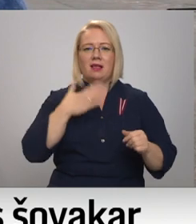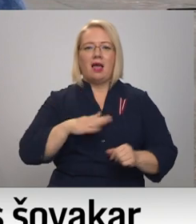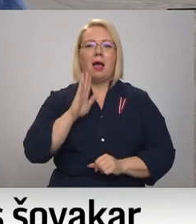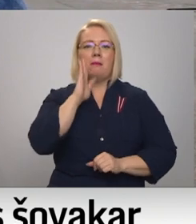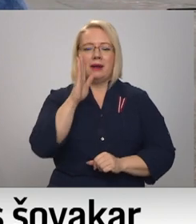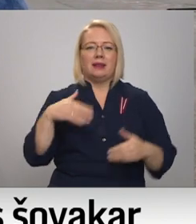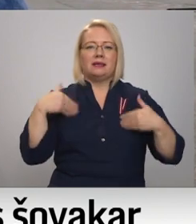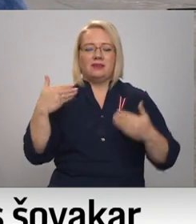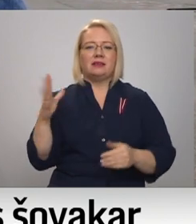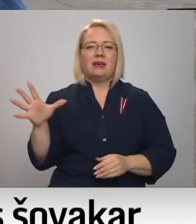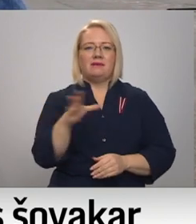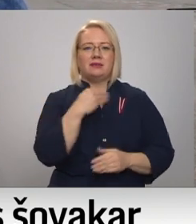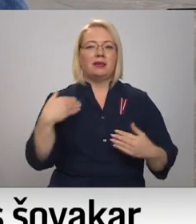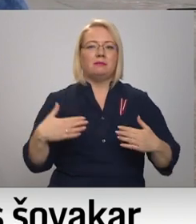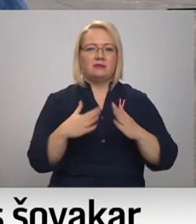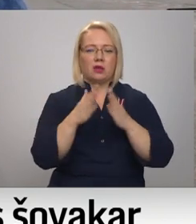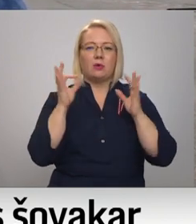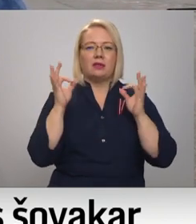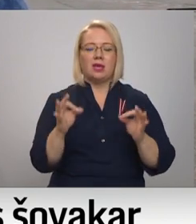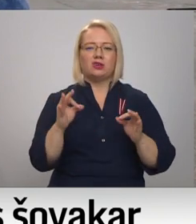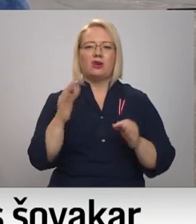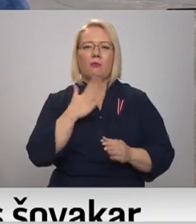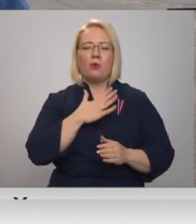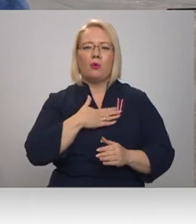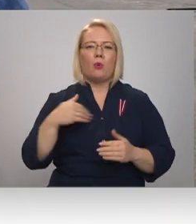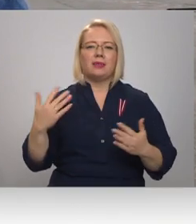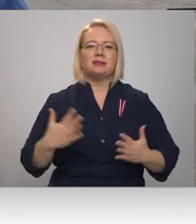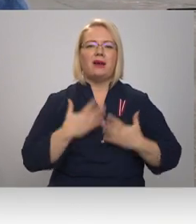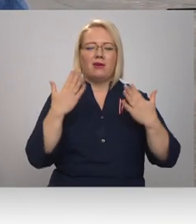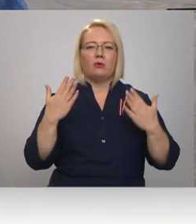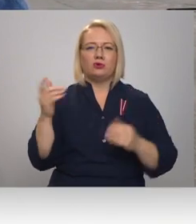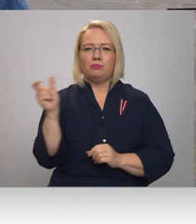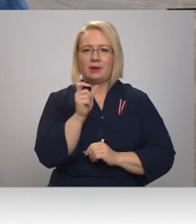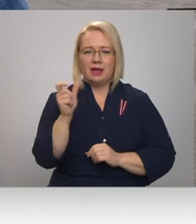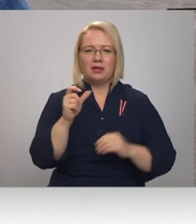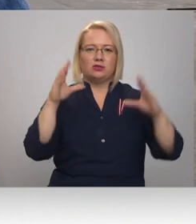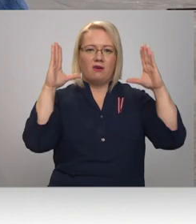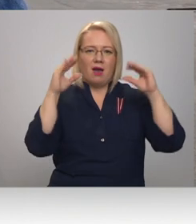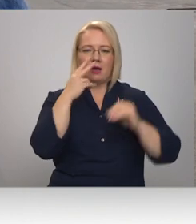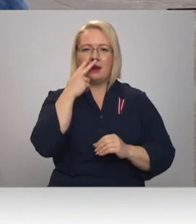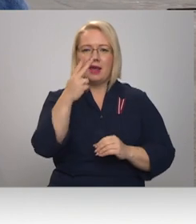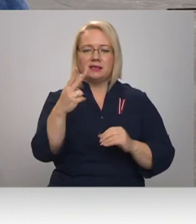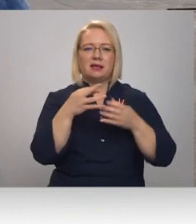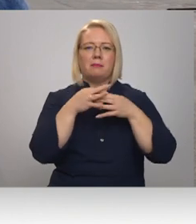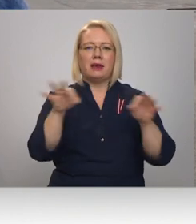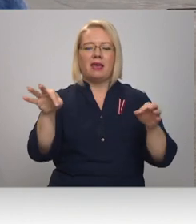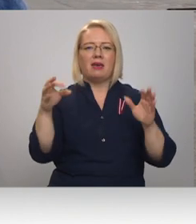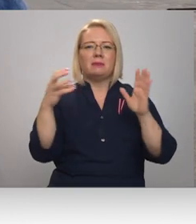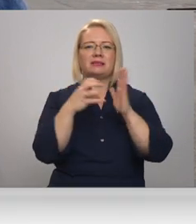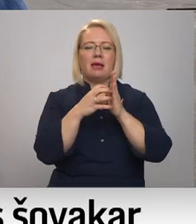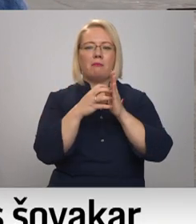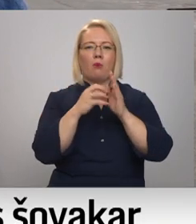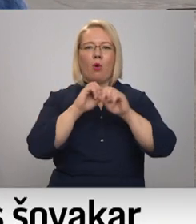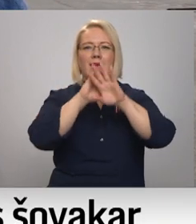visiem svētkos! Tiešām ļoti savaiņojuši brīdis, vakarā mēs redzēsim mūsu brīvības simbolu izgaismotu. Un